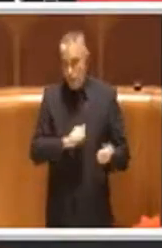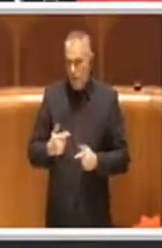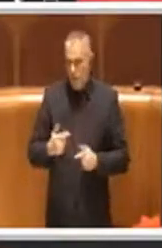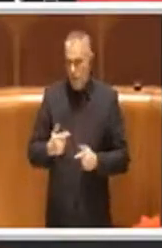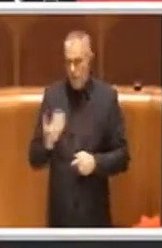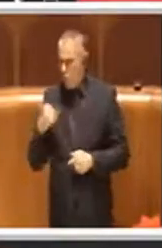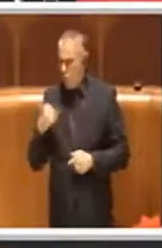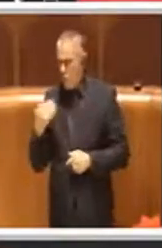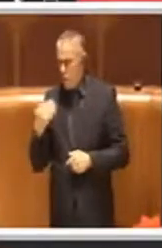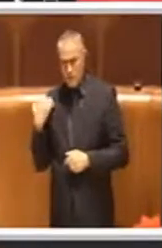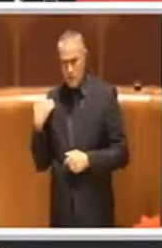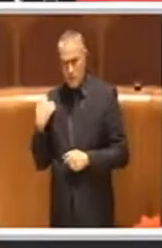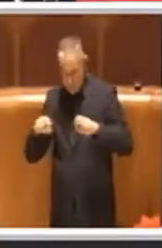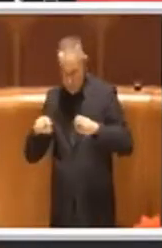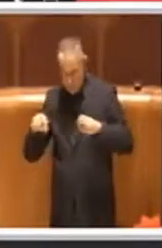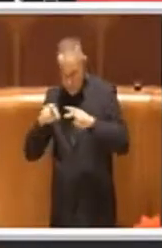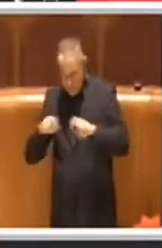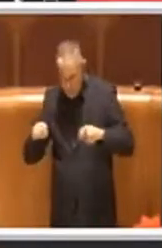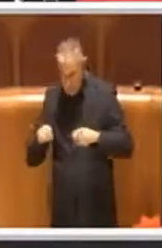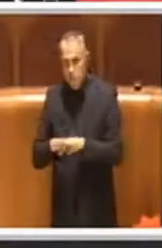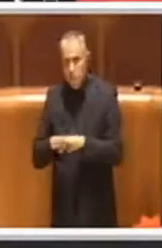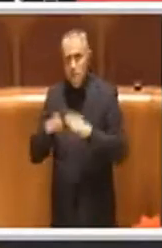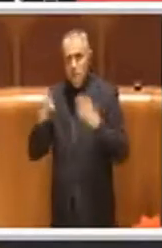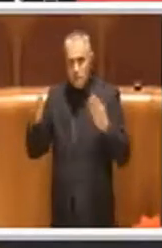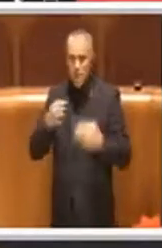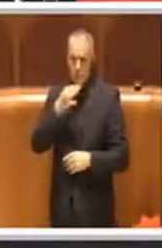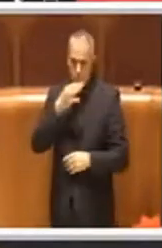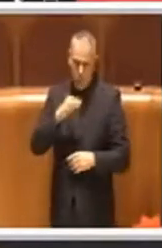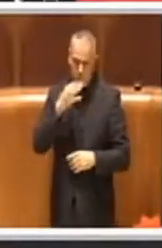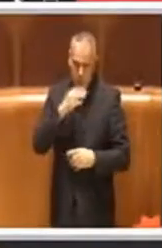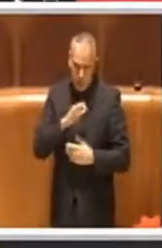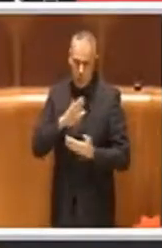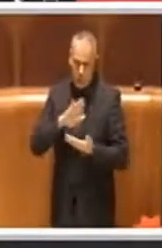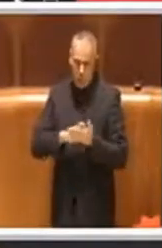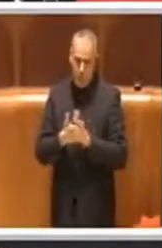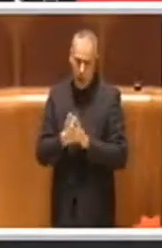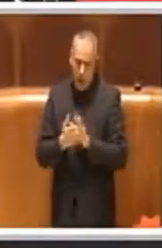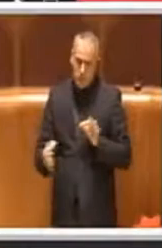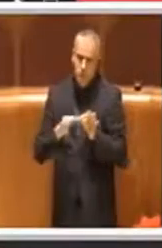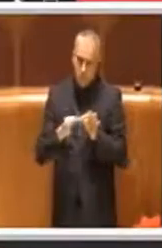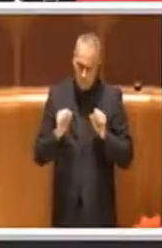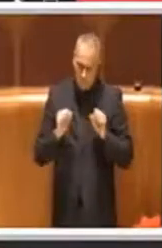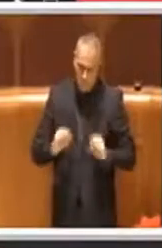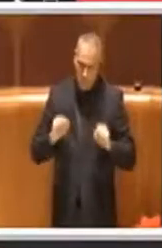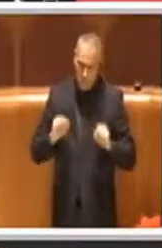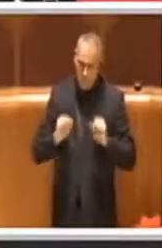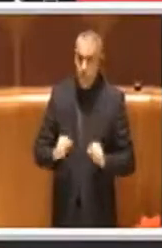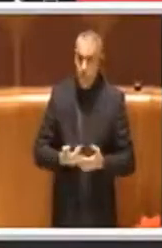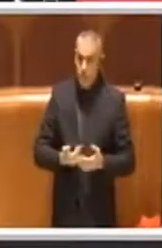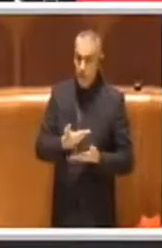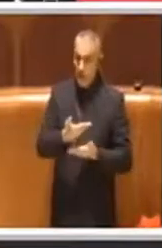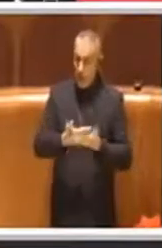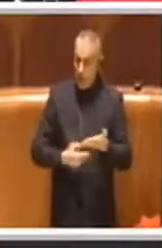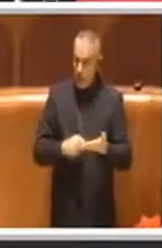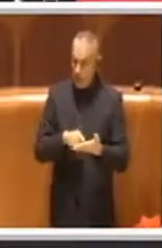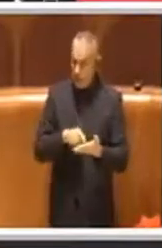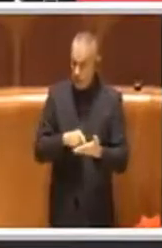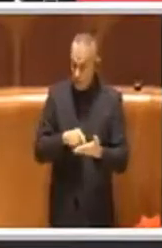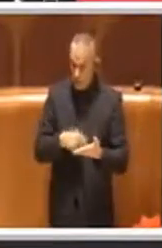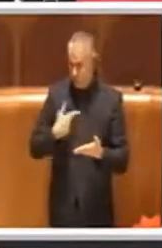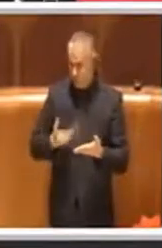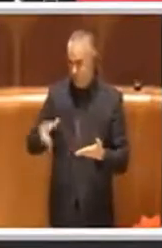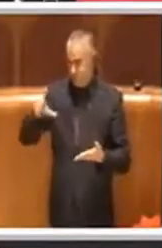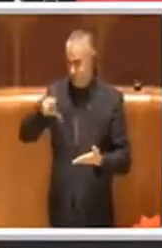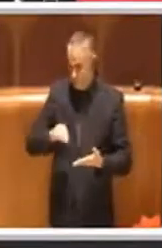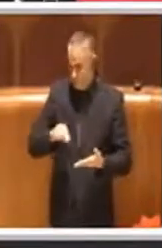emerso insomma una sostanziale fattibilità e inoltre con quest'atto poi ribadiamo anche il